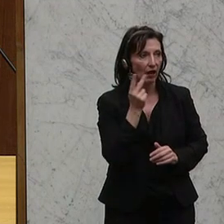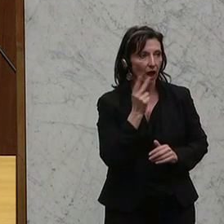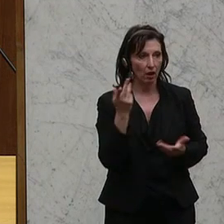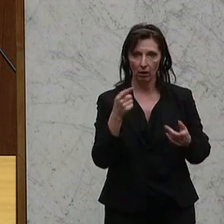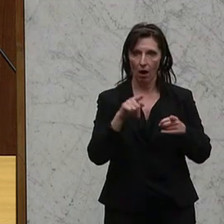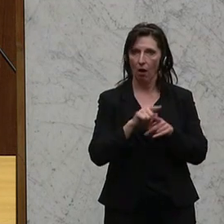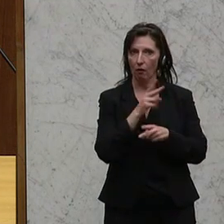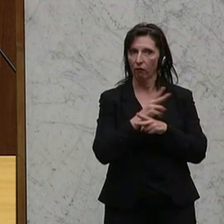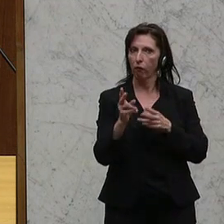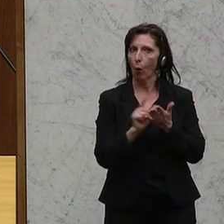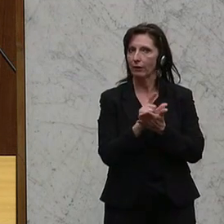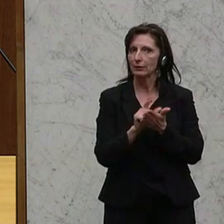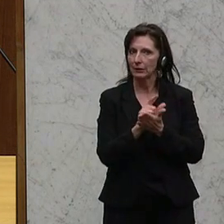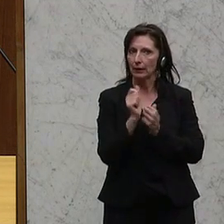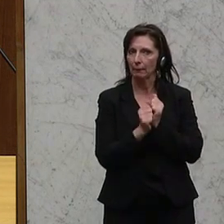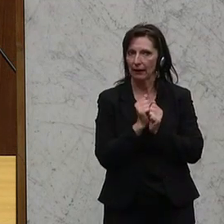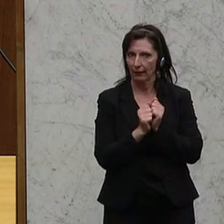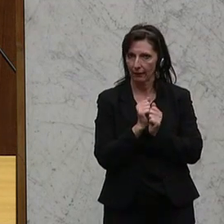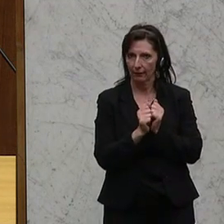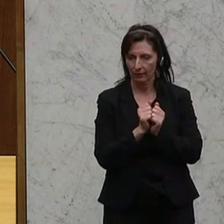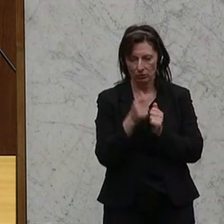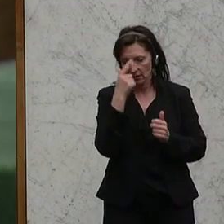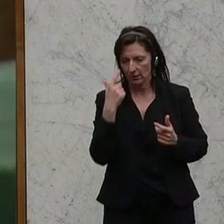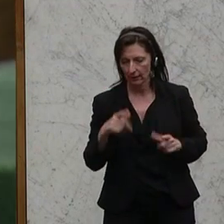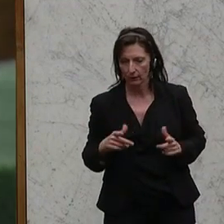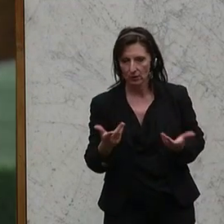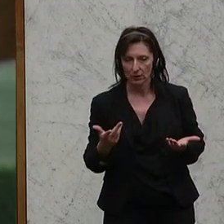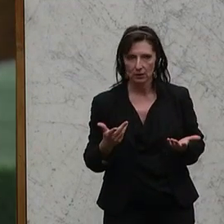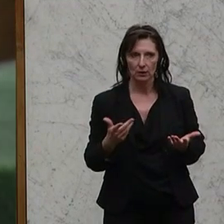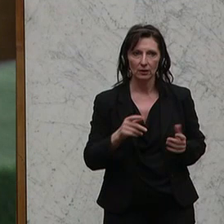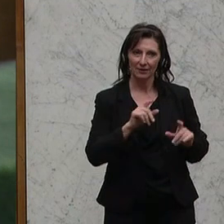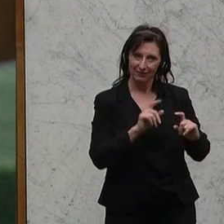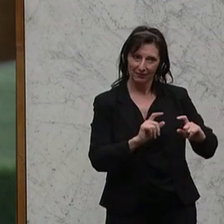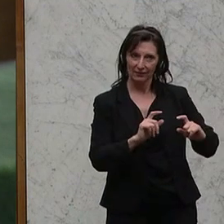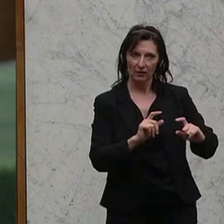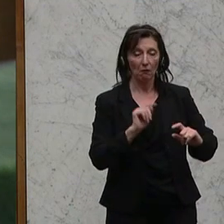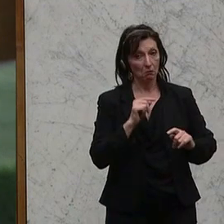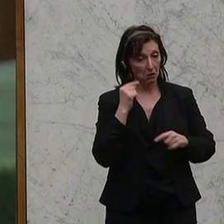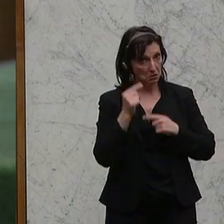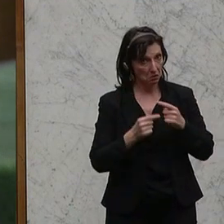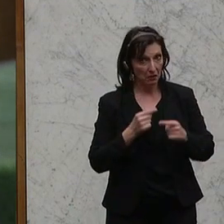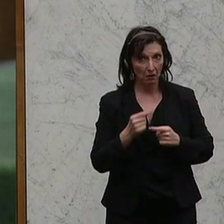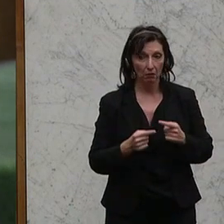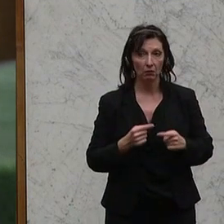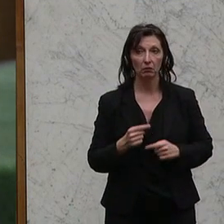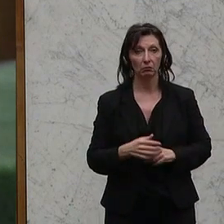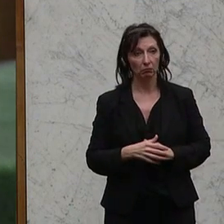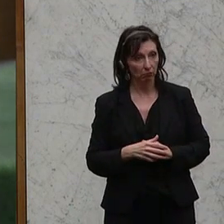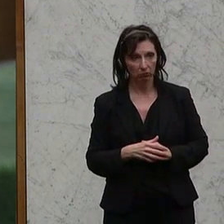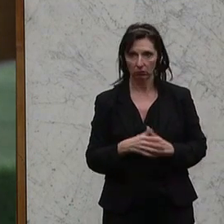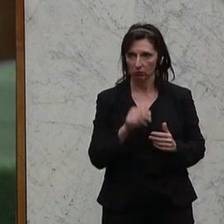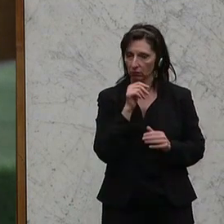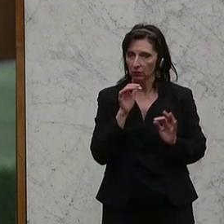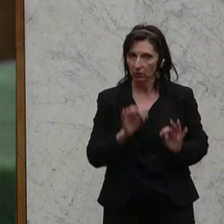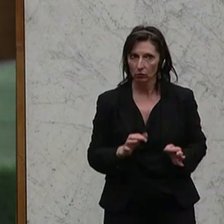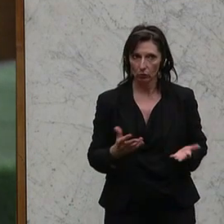Vollzeitäquivalente gestellt, weil sonst macht das weniger Sinn. Und das ist natürlich eine Entwicklung, die nicht